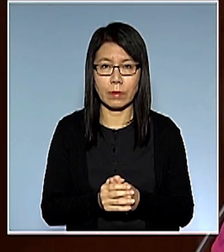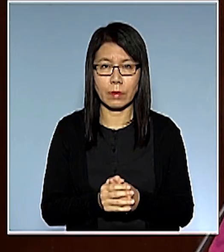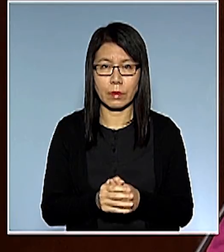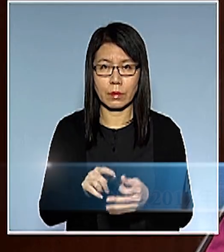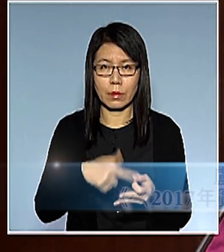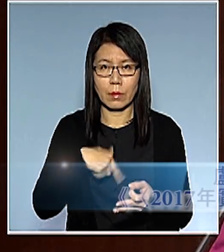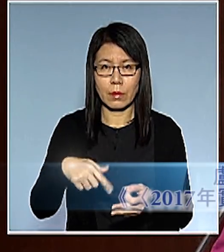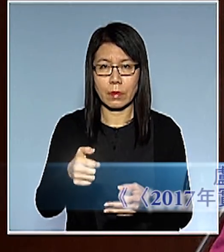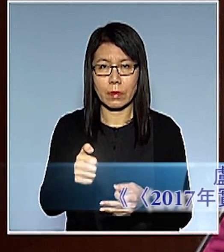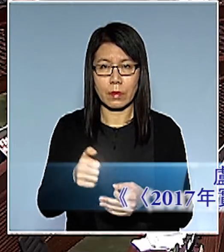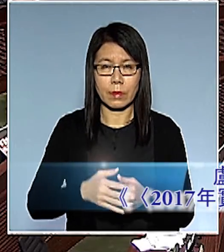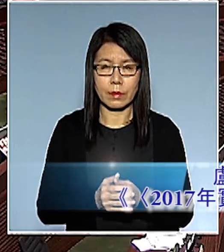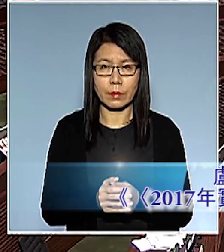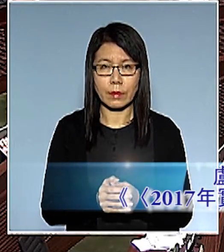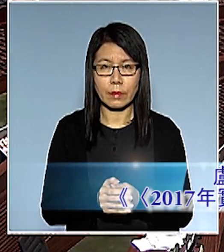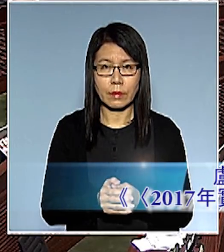謝偉俊議員